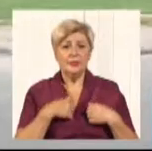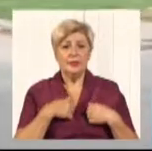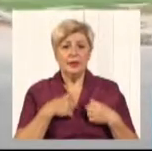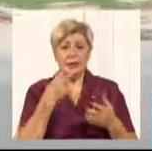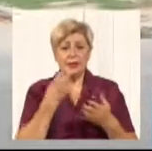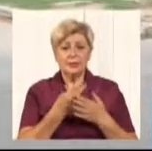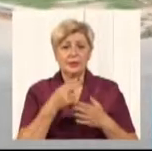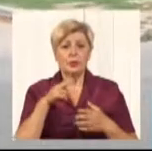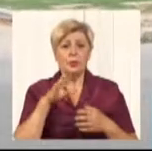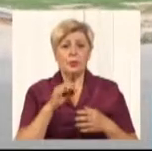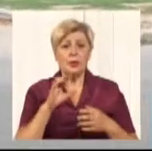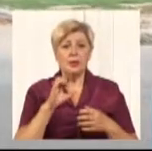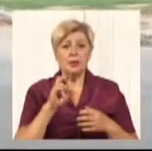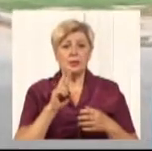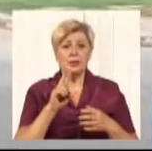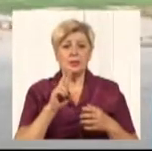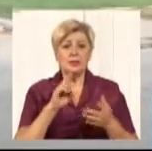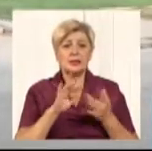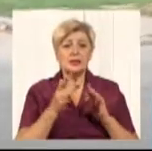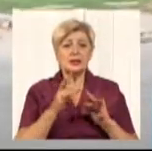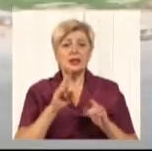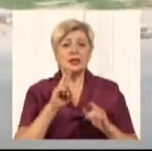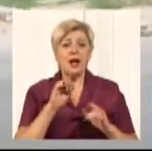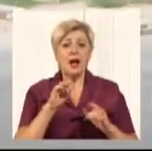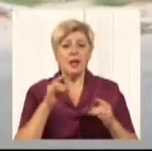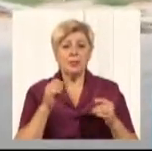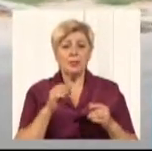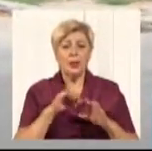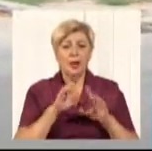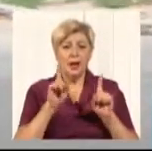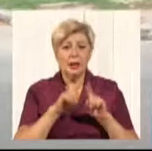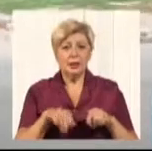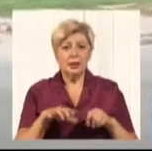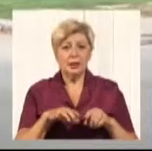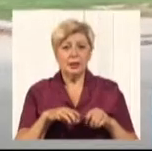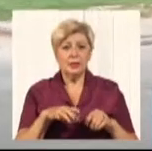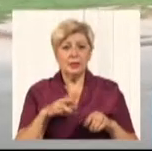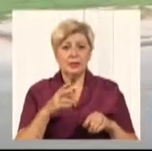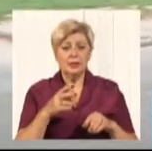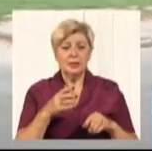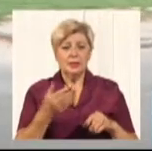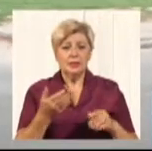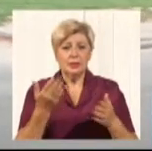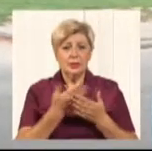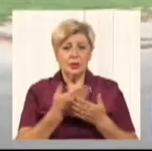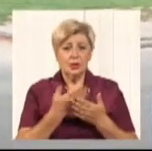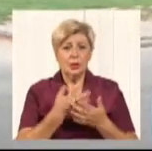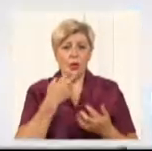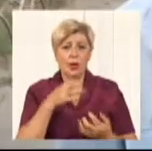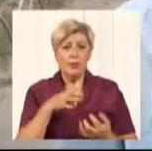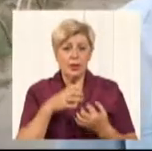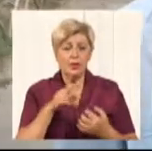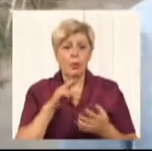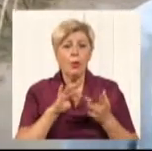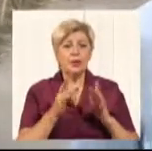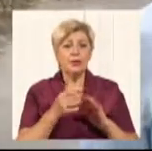скайпу, розговариваю зі своїми родними, а так, в принципі, кінекомедії треба дивлюсь по інтернету.